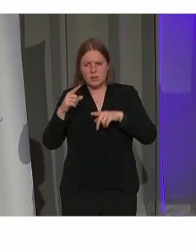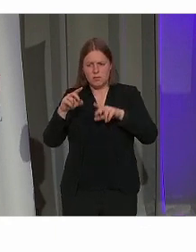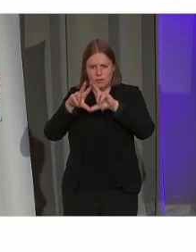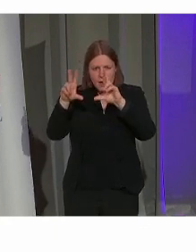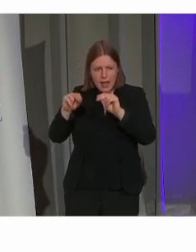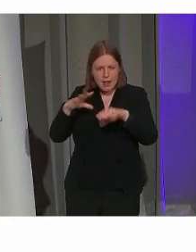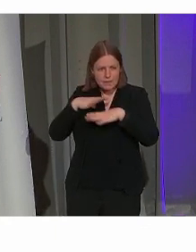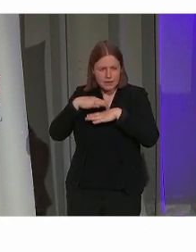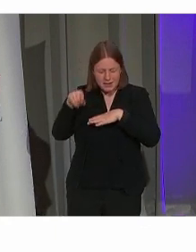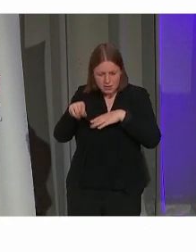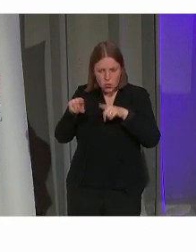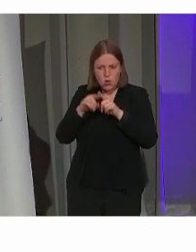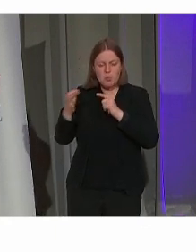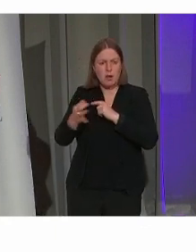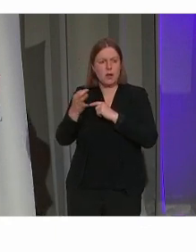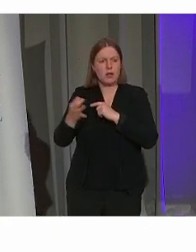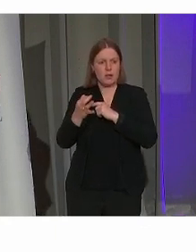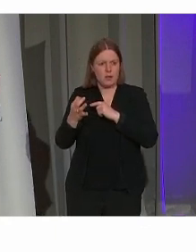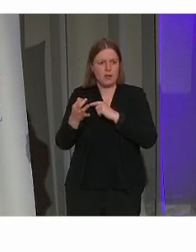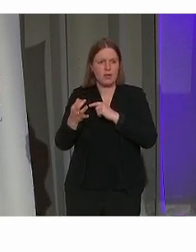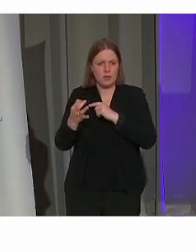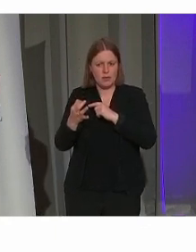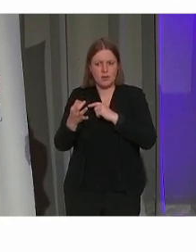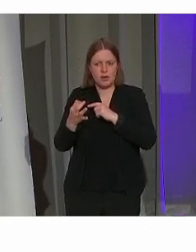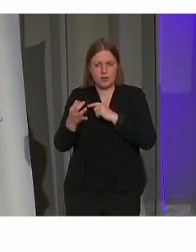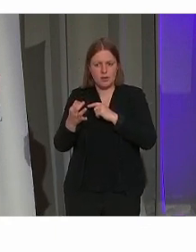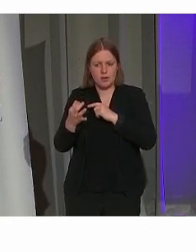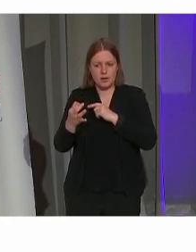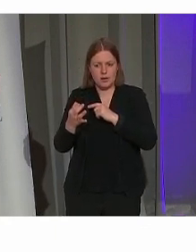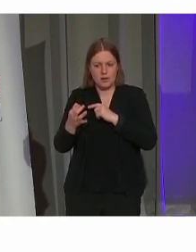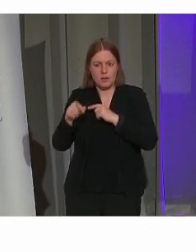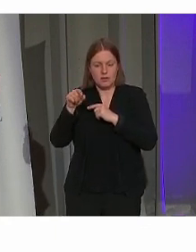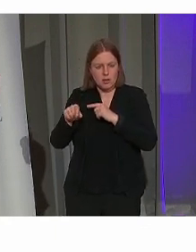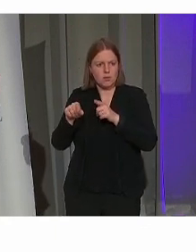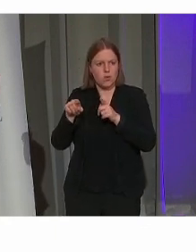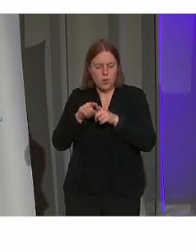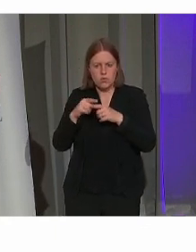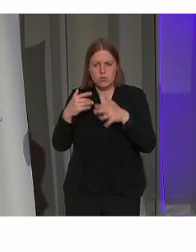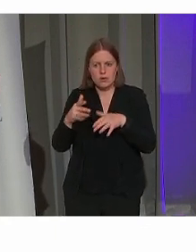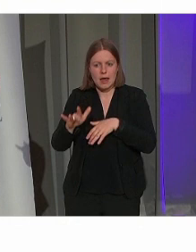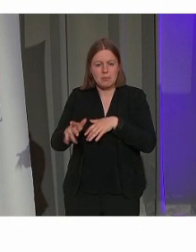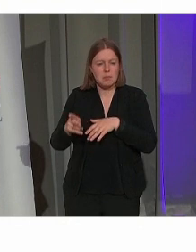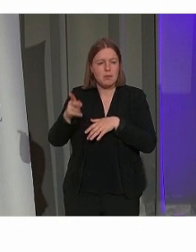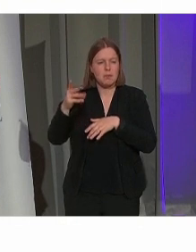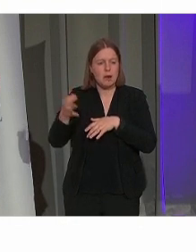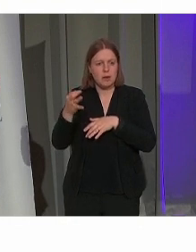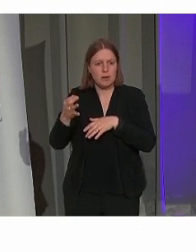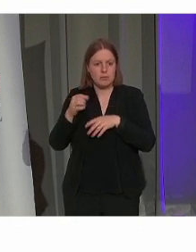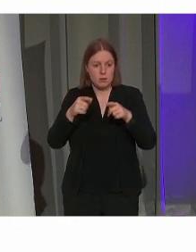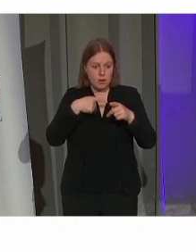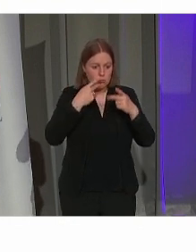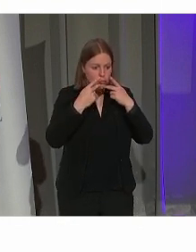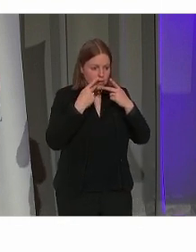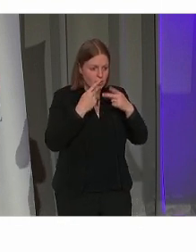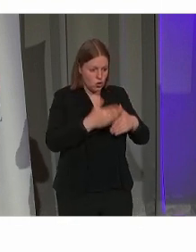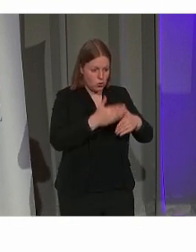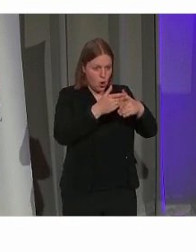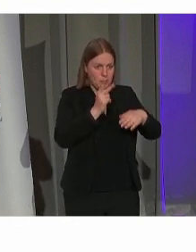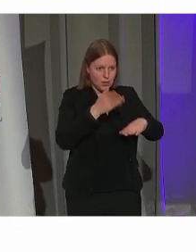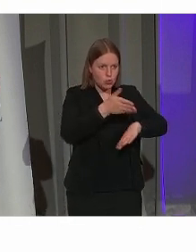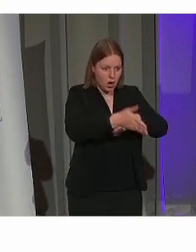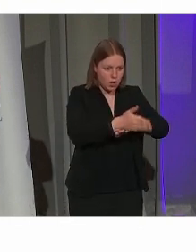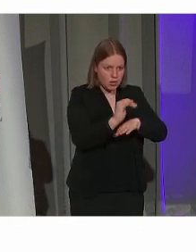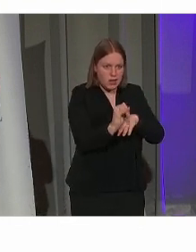die verhalen, dat immateriële, dat kan meer leidinggevend worden. Dus we zoeken naar aanpassingen voor de toegankelijkheid van ons gebouw,